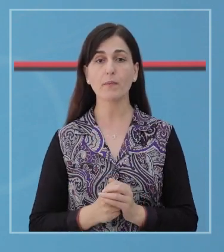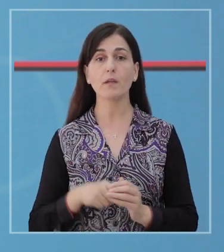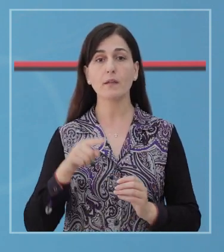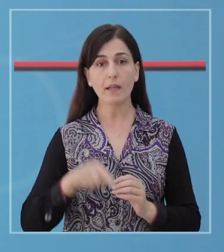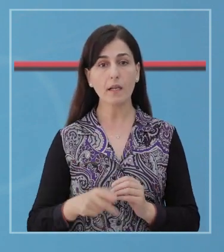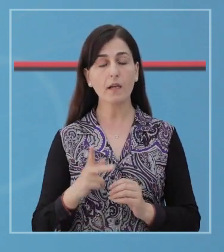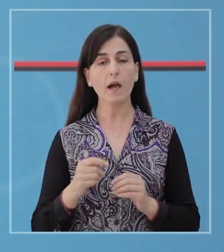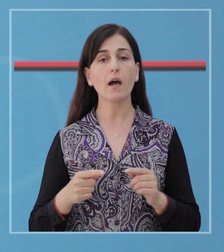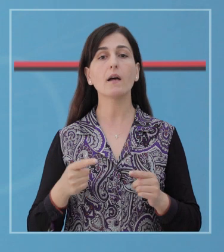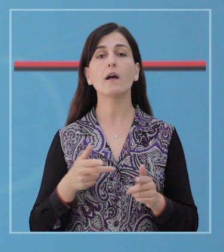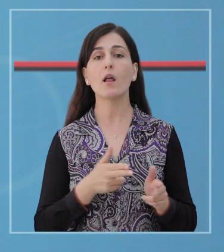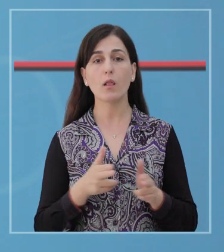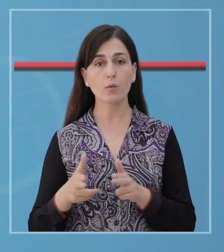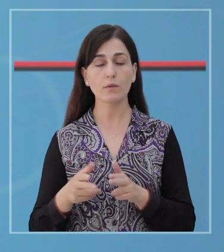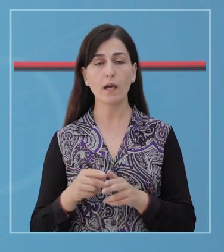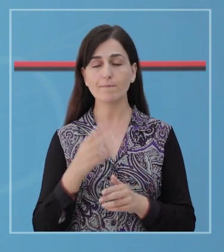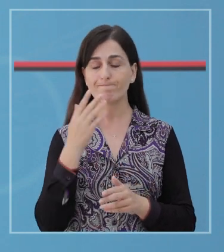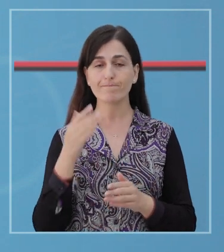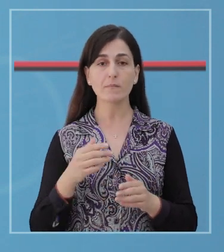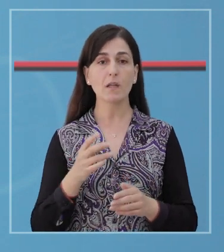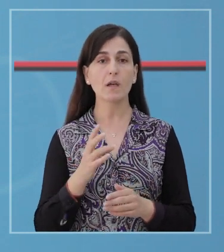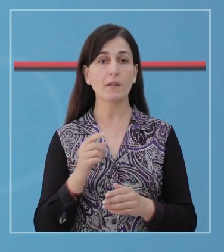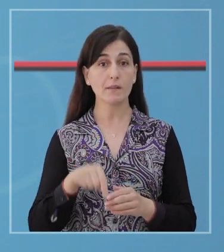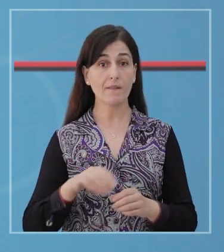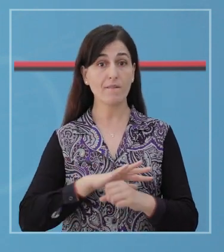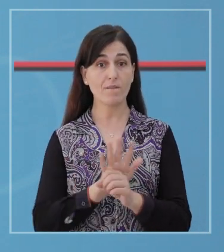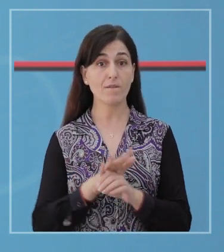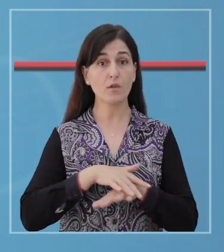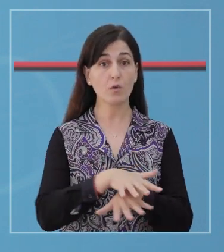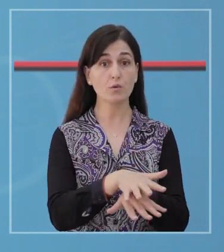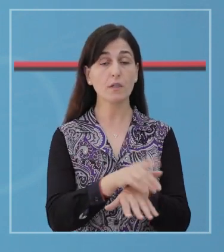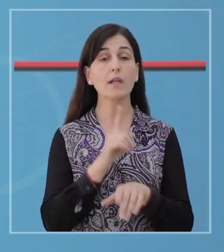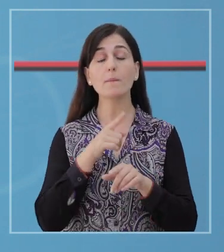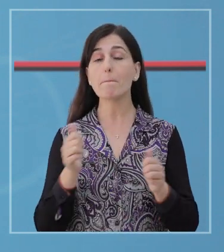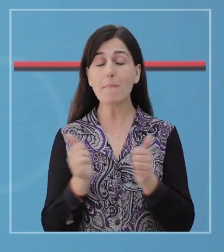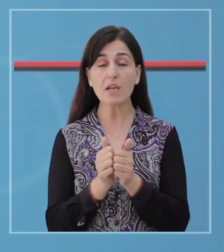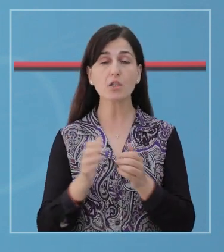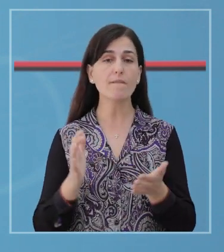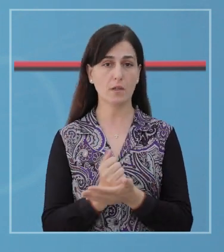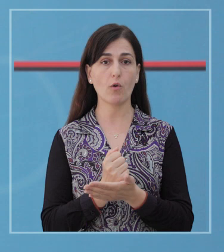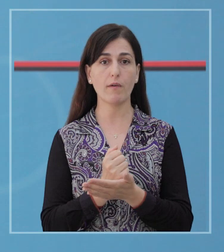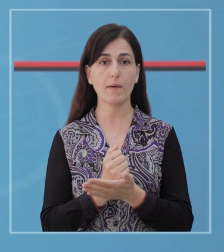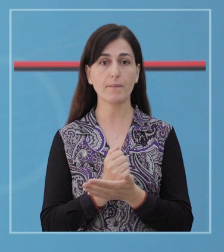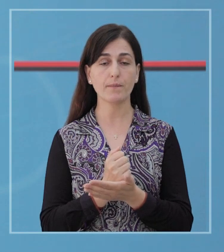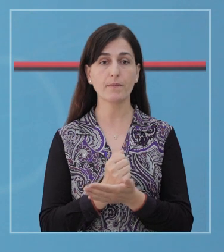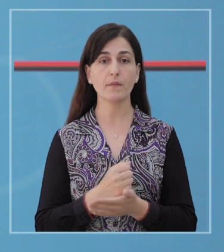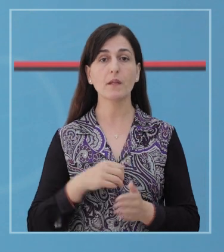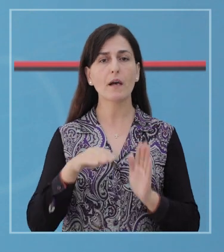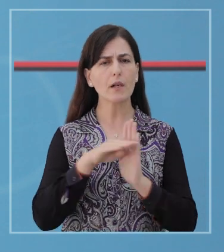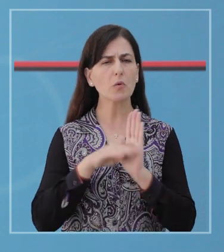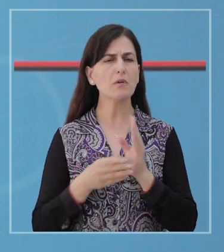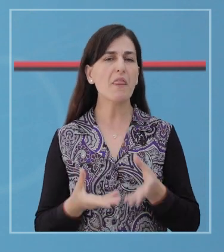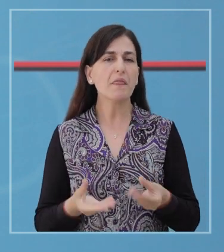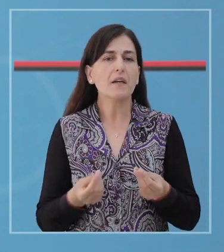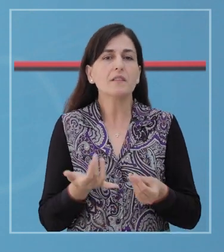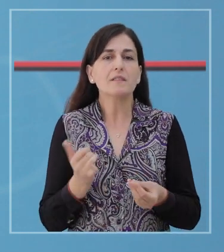Jemi ende në luft me njërë mikë të padukshëm dhe në këtë luft mund të afitojmë të gjithë së bashku. Tuk e zbatuar disa